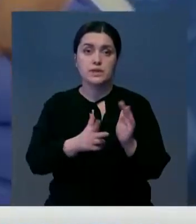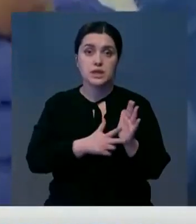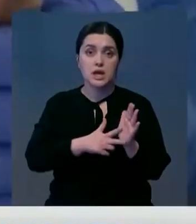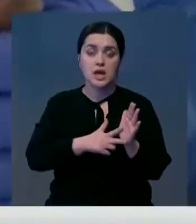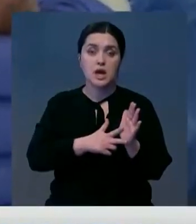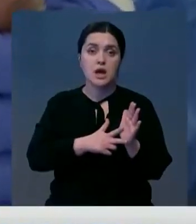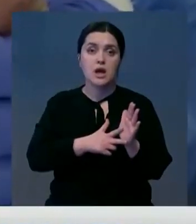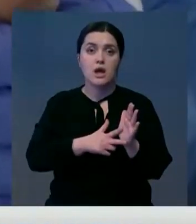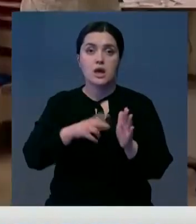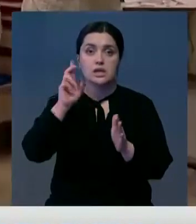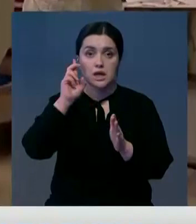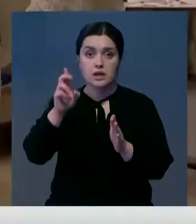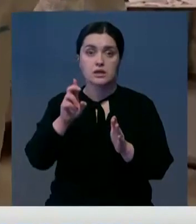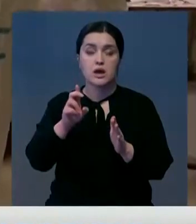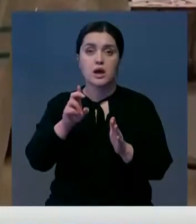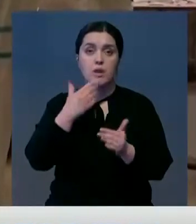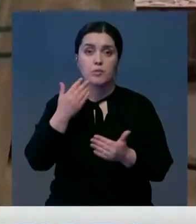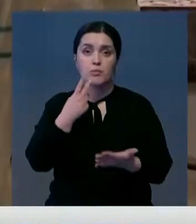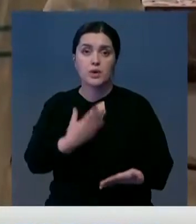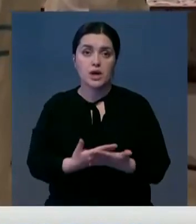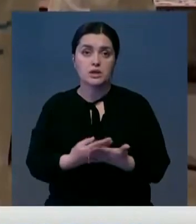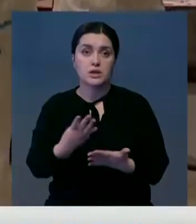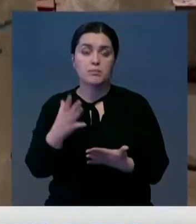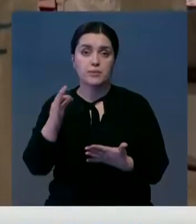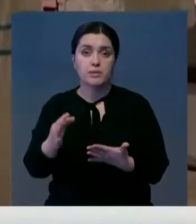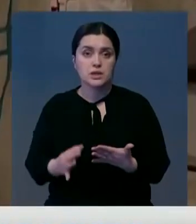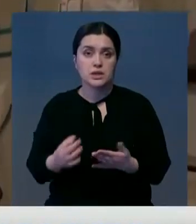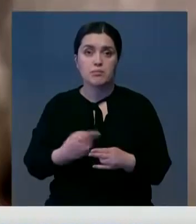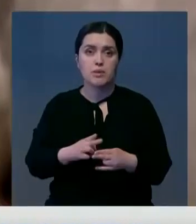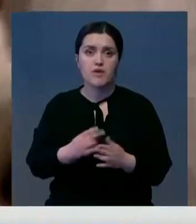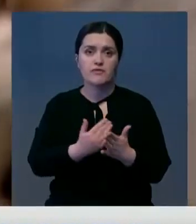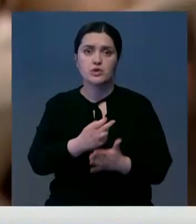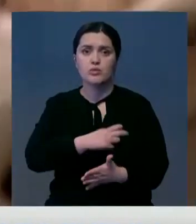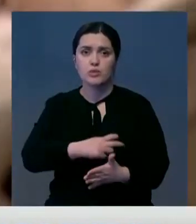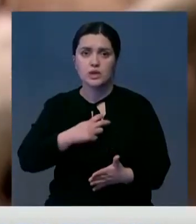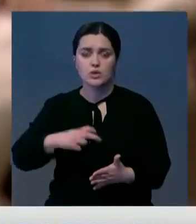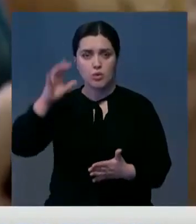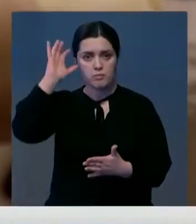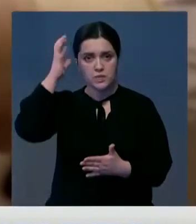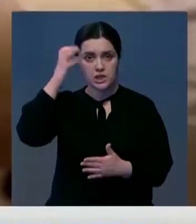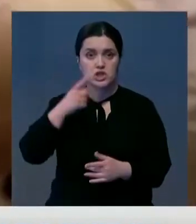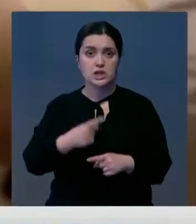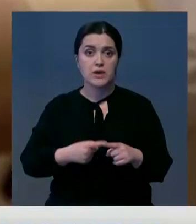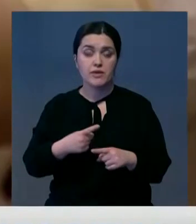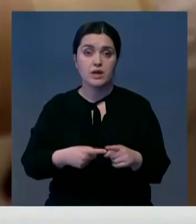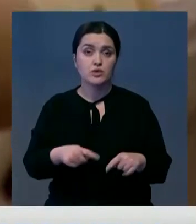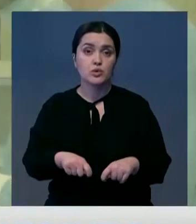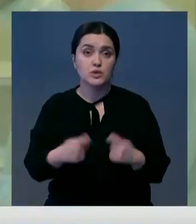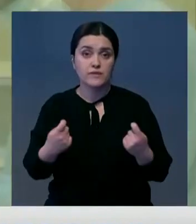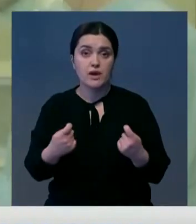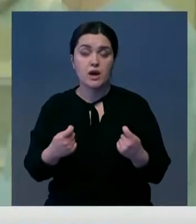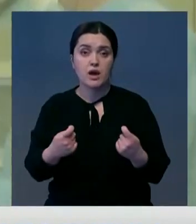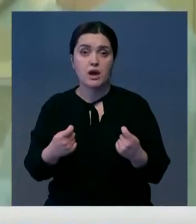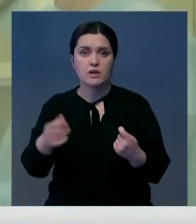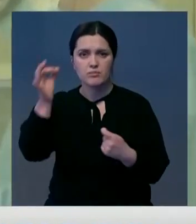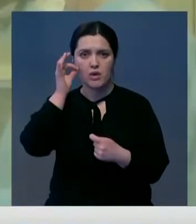18 клиник. И опрос показал, что порядка 45% из них подвергались высокому риску психического расстройства.